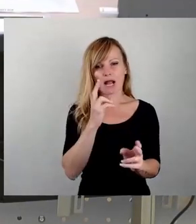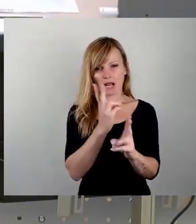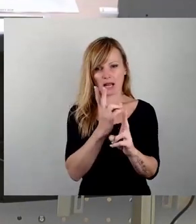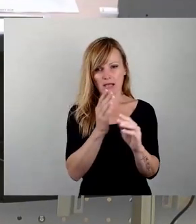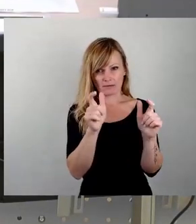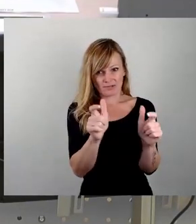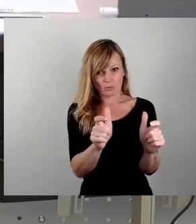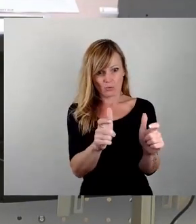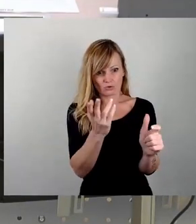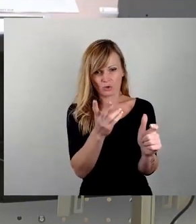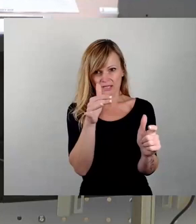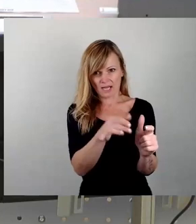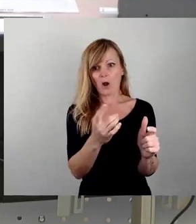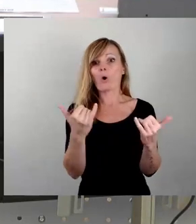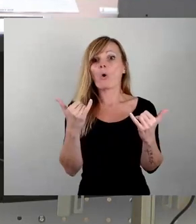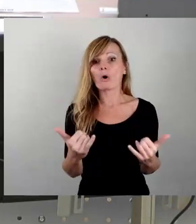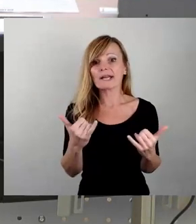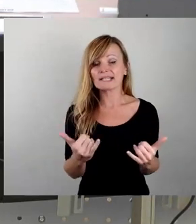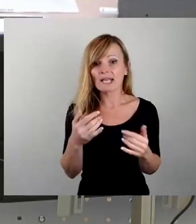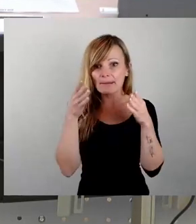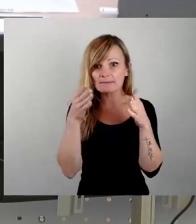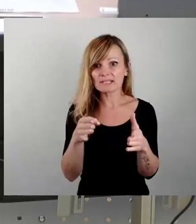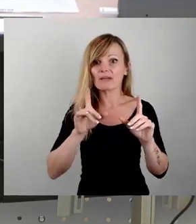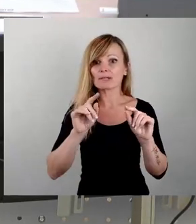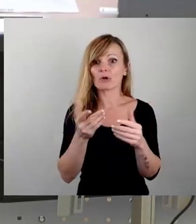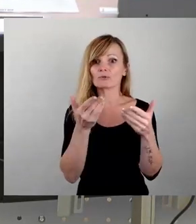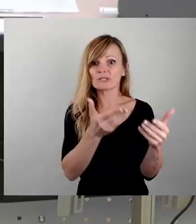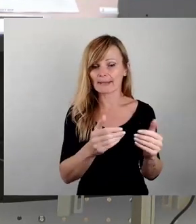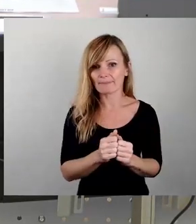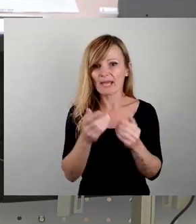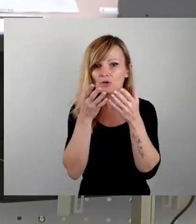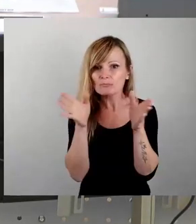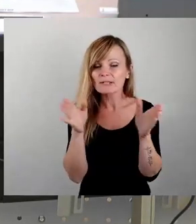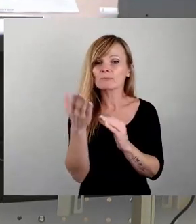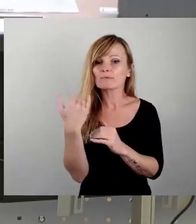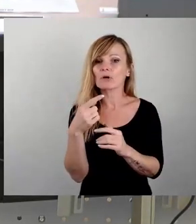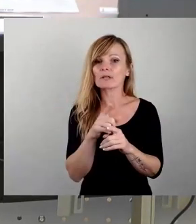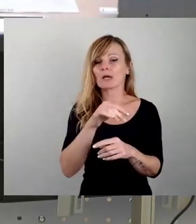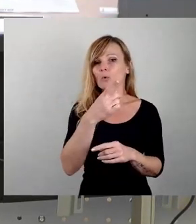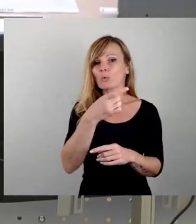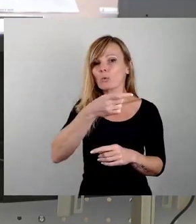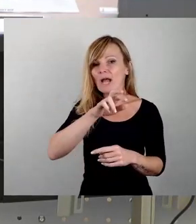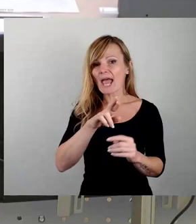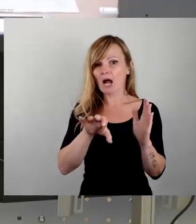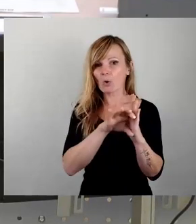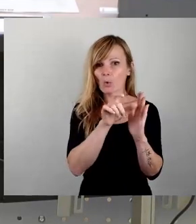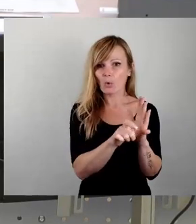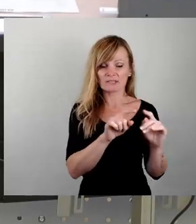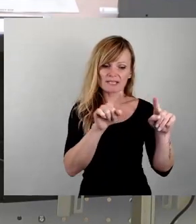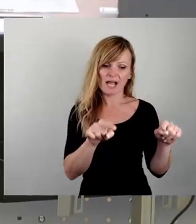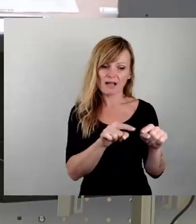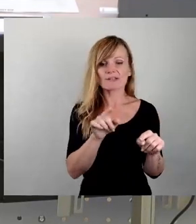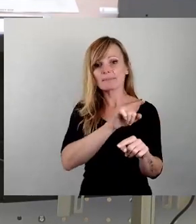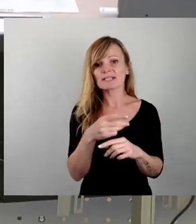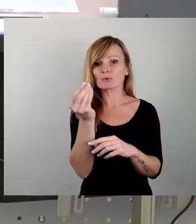Perspektive eine Deutung zu verpassen. Das Spektrum reicht dann von Anbringung eines QR-Codes, einer Tafel bis hin zu einer künstlerischen